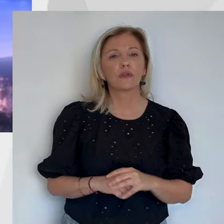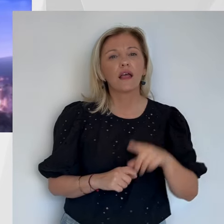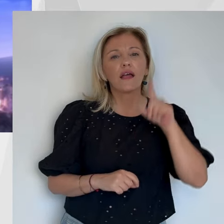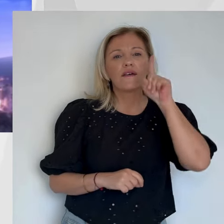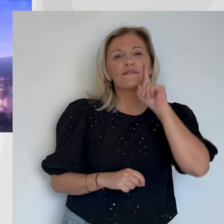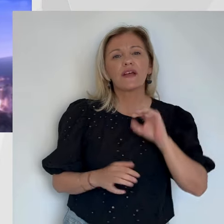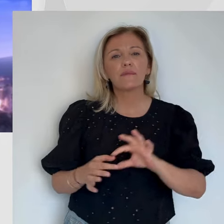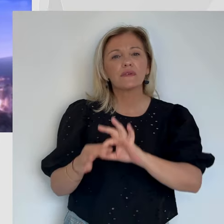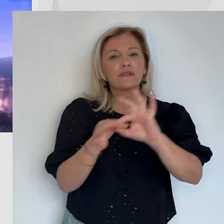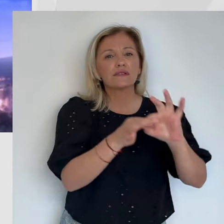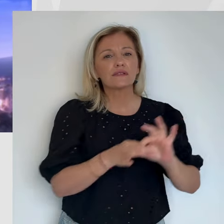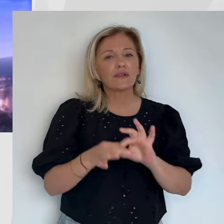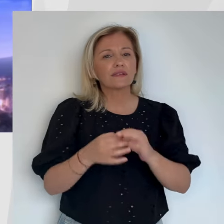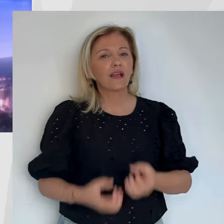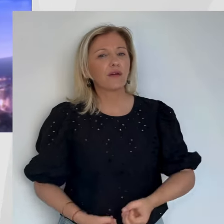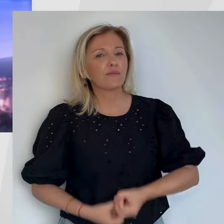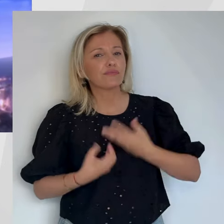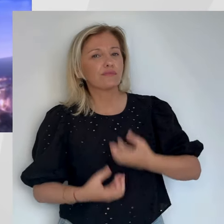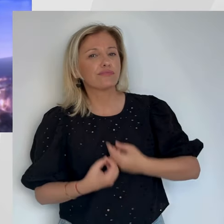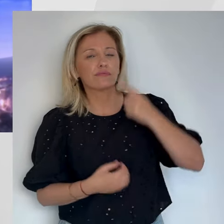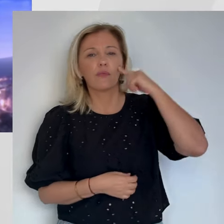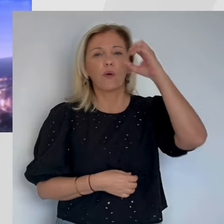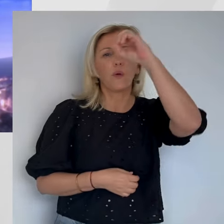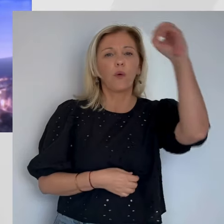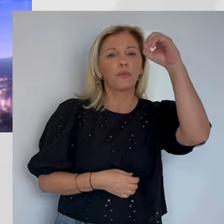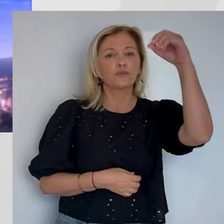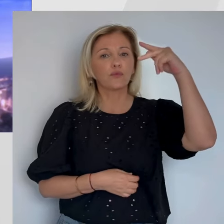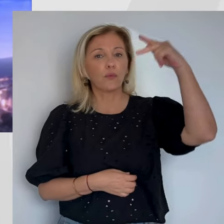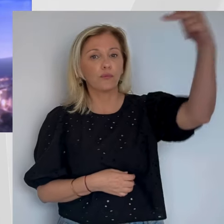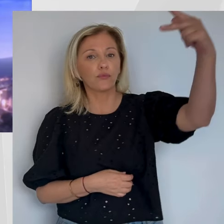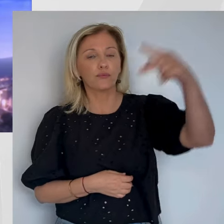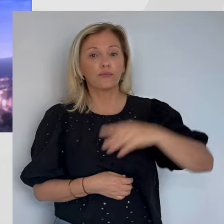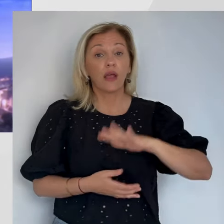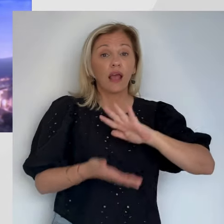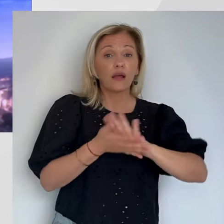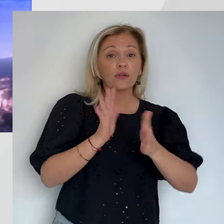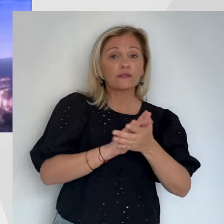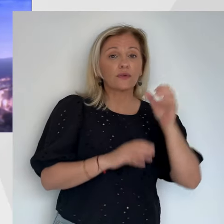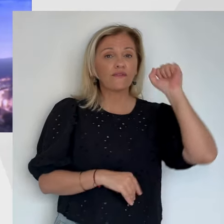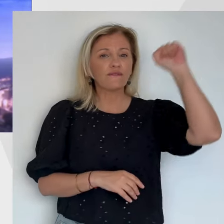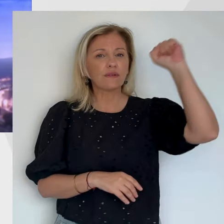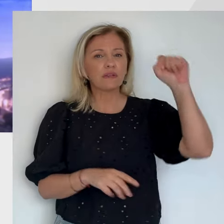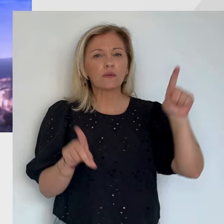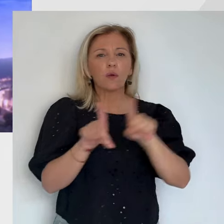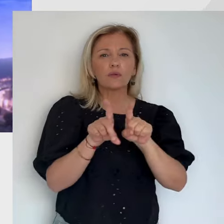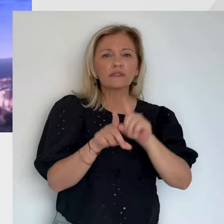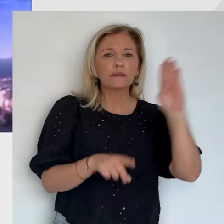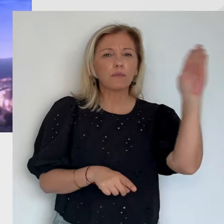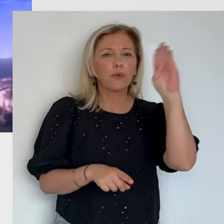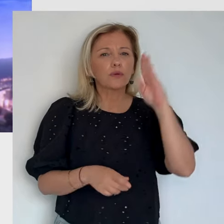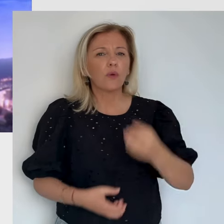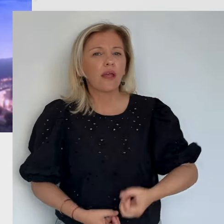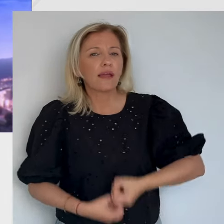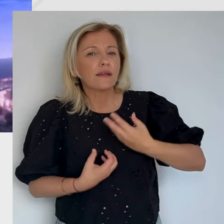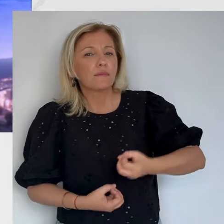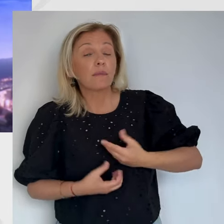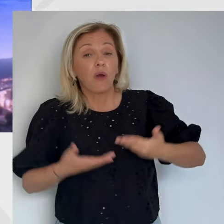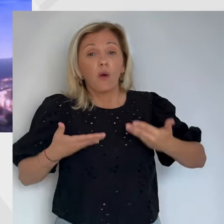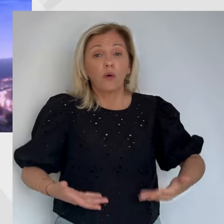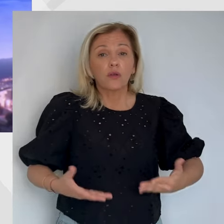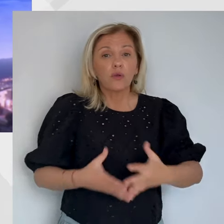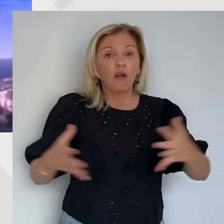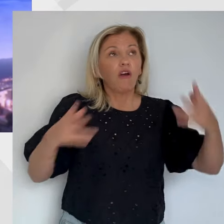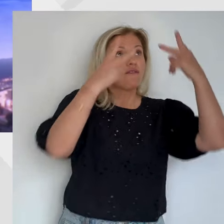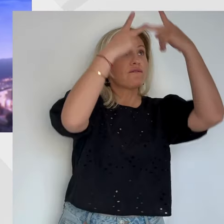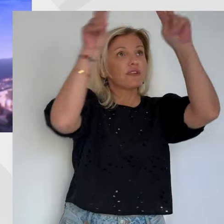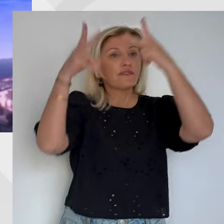Cette campagne, vous le savez, les associations féministes font également entendre leur voix. Une trentaine de rassemblements se sont tenus aujourd'hui dans les grandes